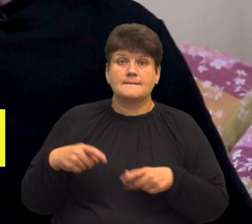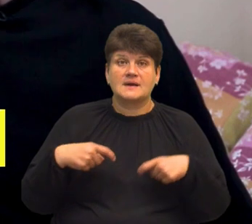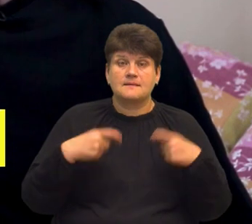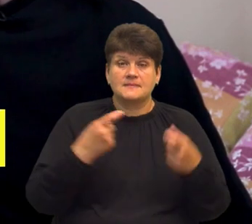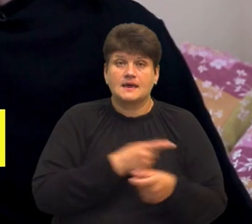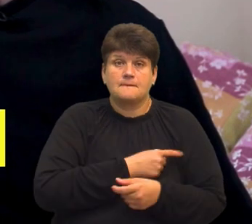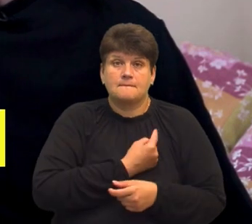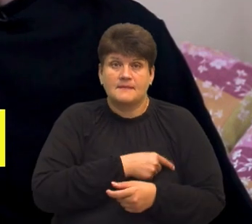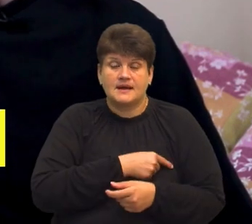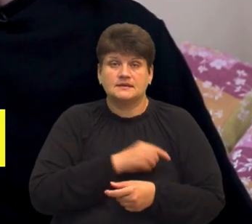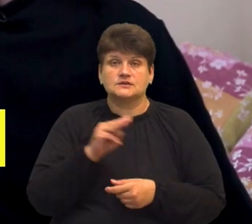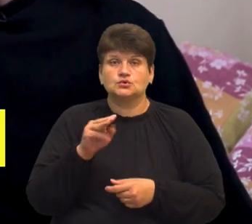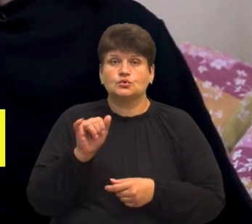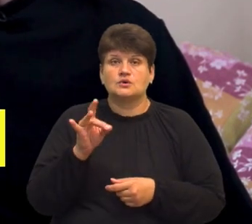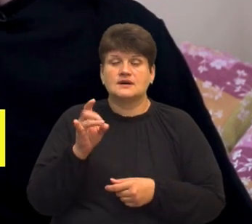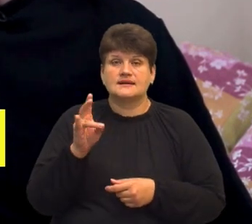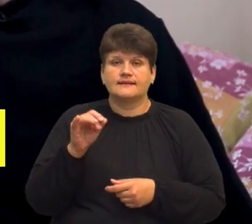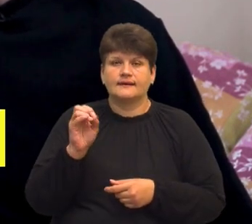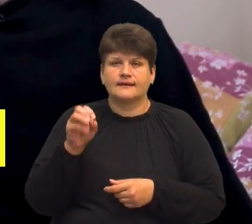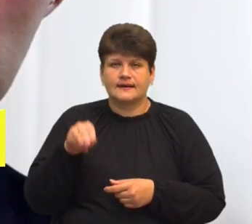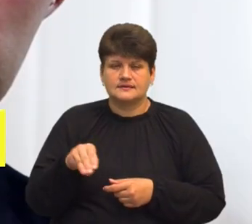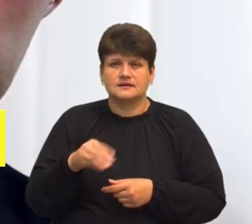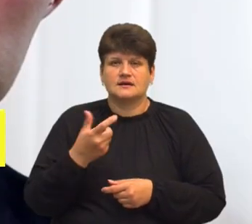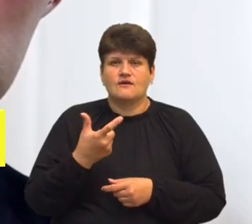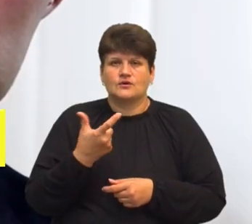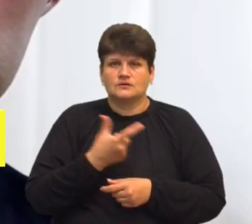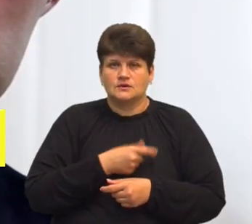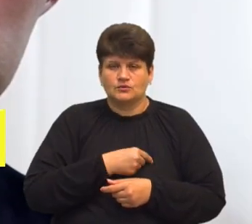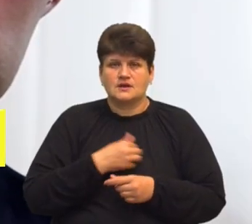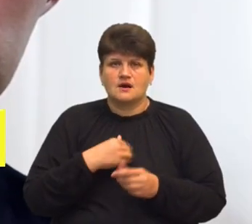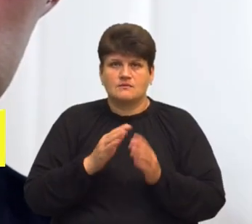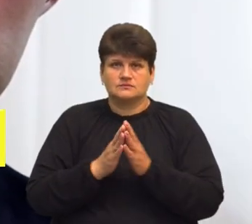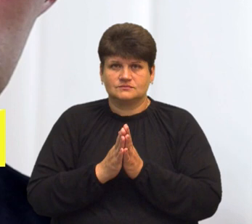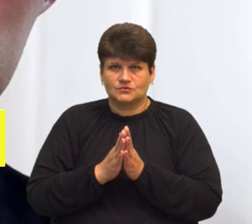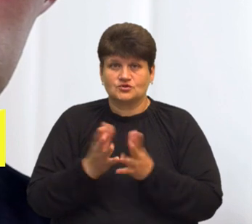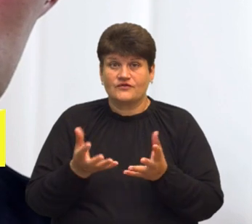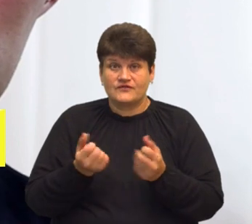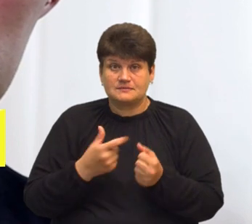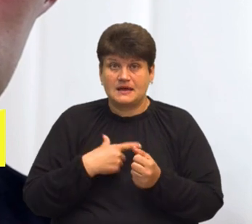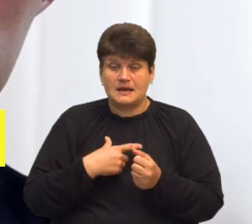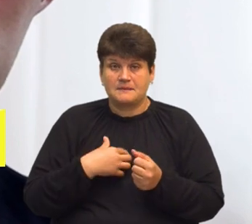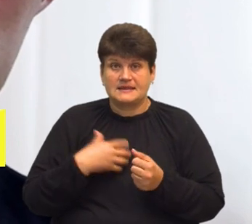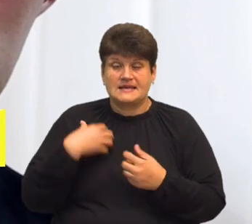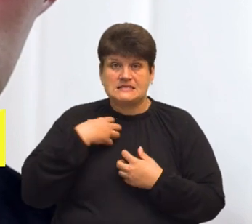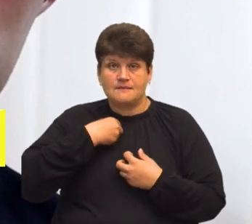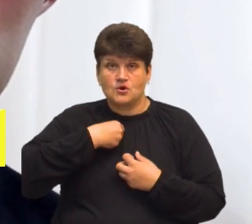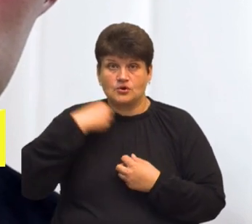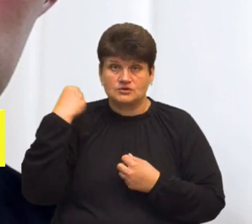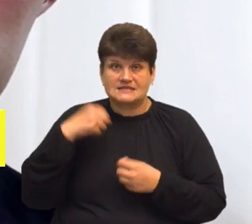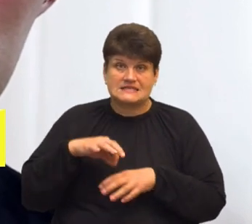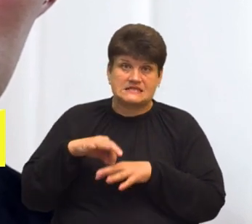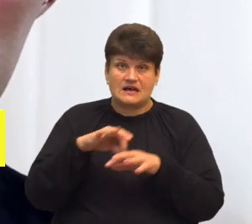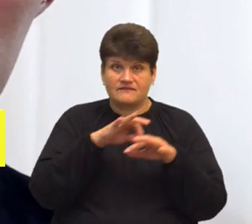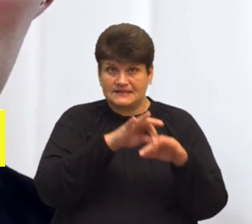наклав мені турнікети, колов знеболююча. Я його попрошую, візьми мене за бронежилет, зведи мене, і я